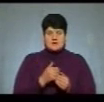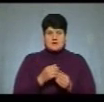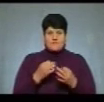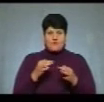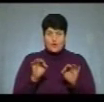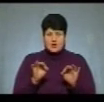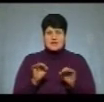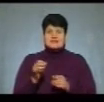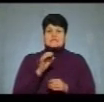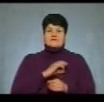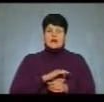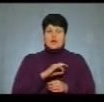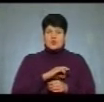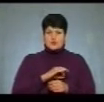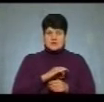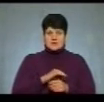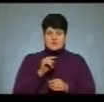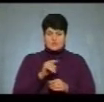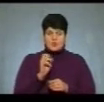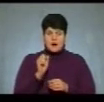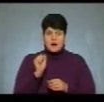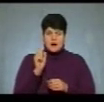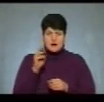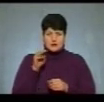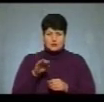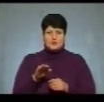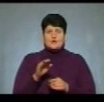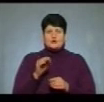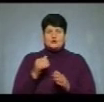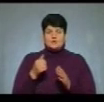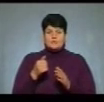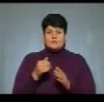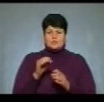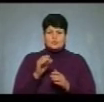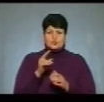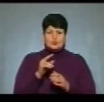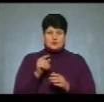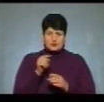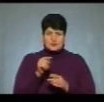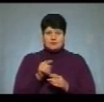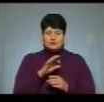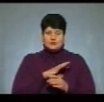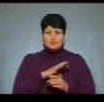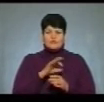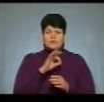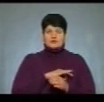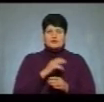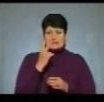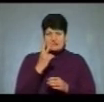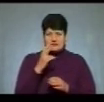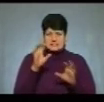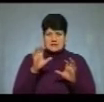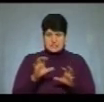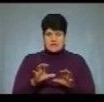застосуванням вище сказаного акту про амністію до Гінди було застосовано дві статті, тобто